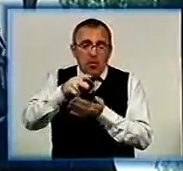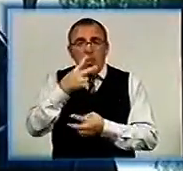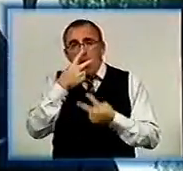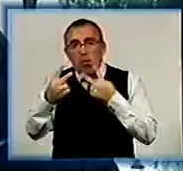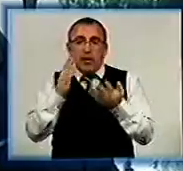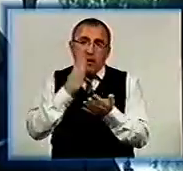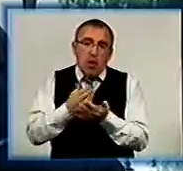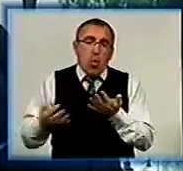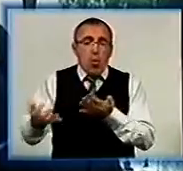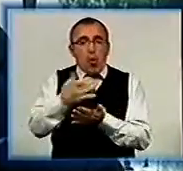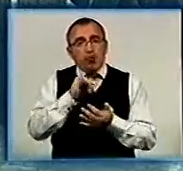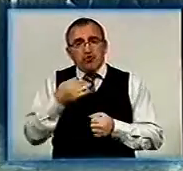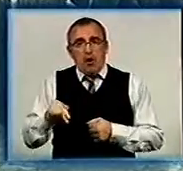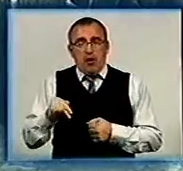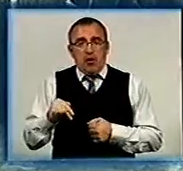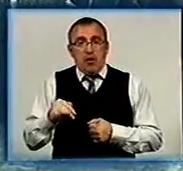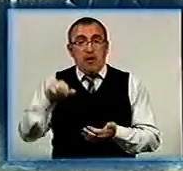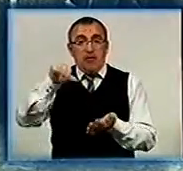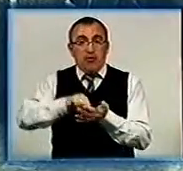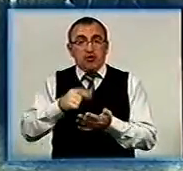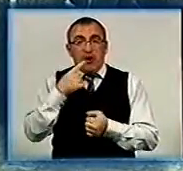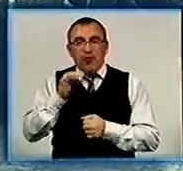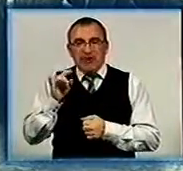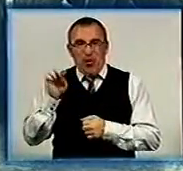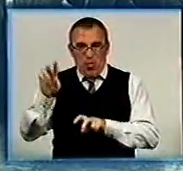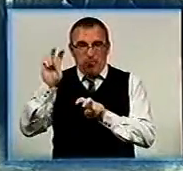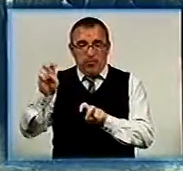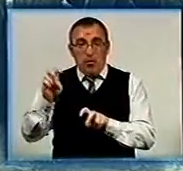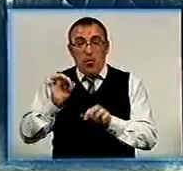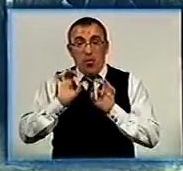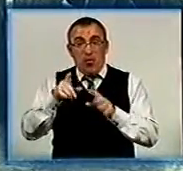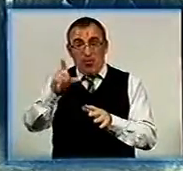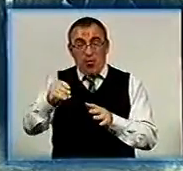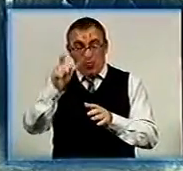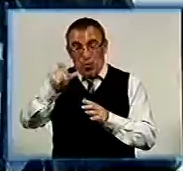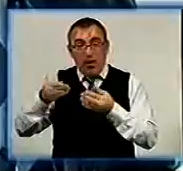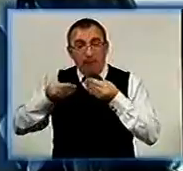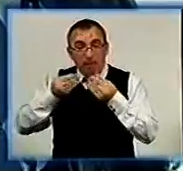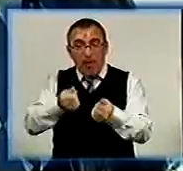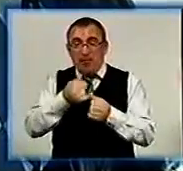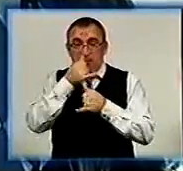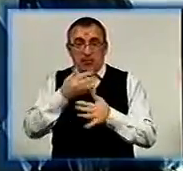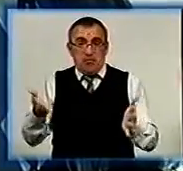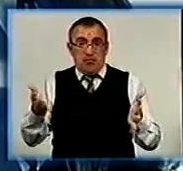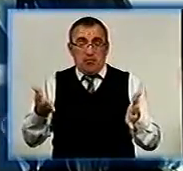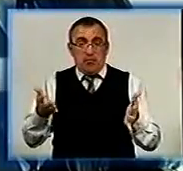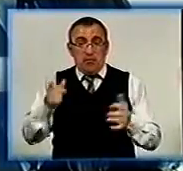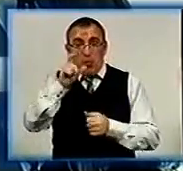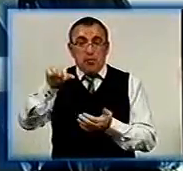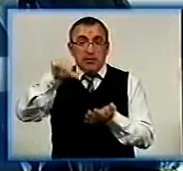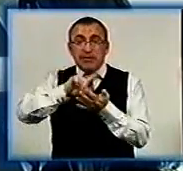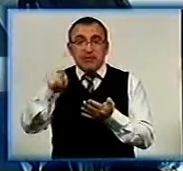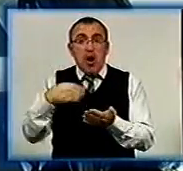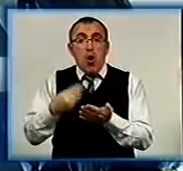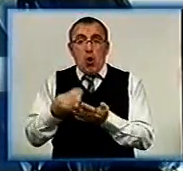оглянути, є той врожай, нема того врожаю. Представники «Червоного землеробу» говорять, на людей вплинути не можуть. Ці люди там насправді стоять за гроші. Але